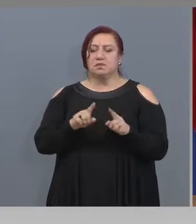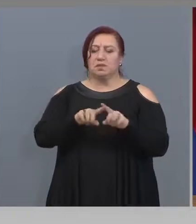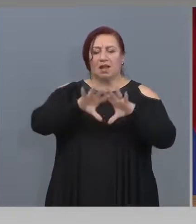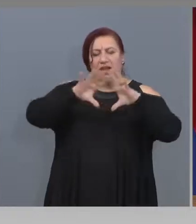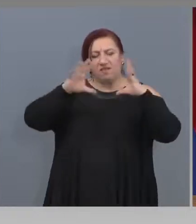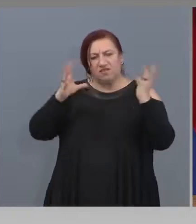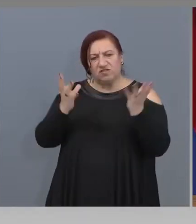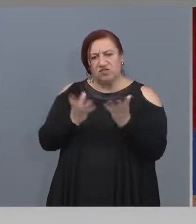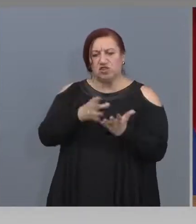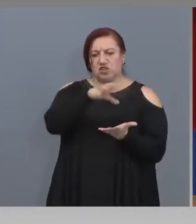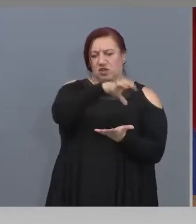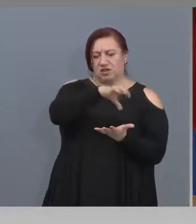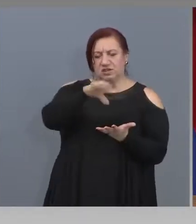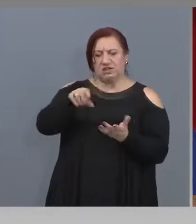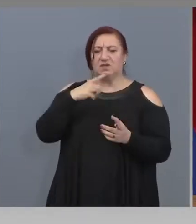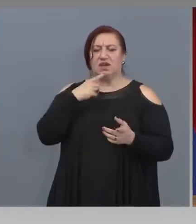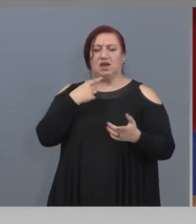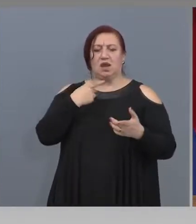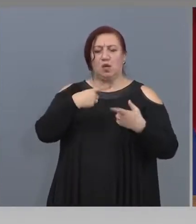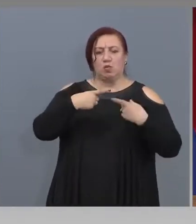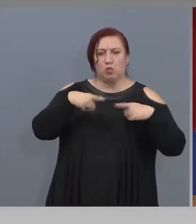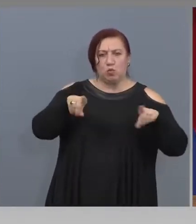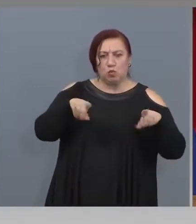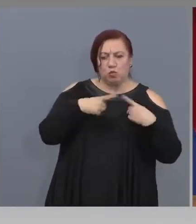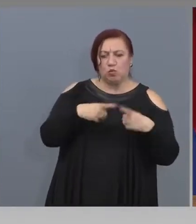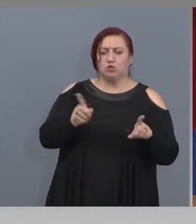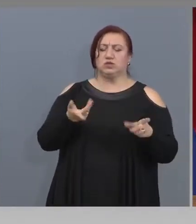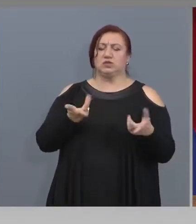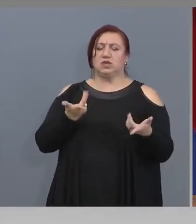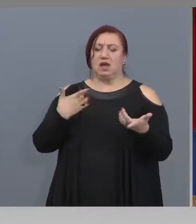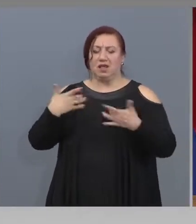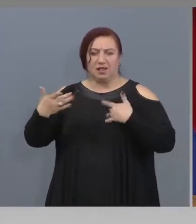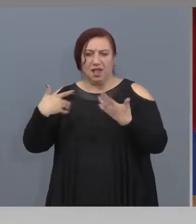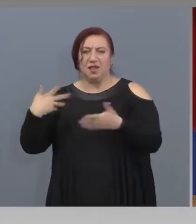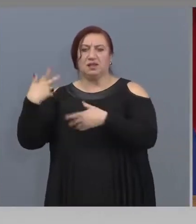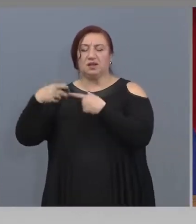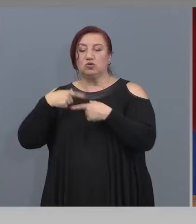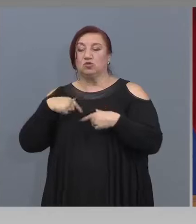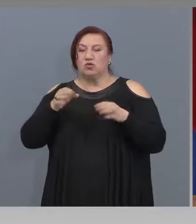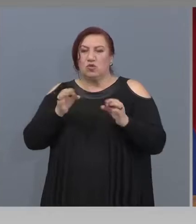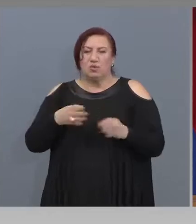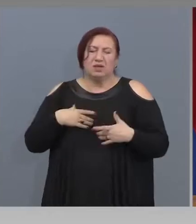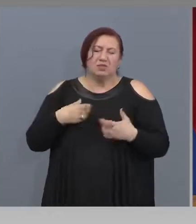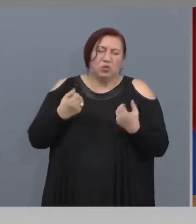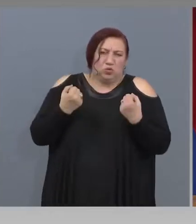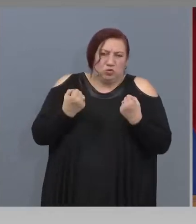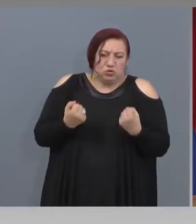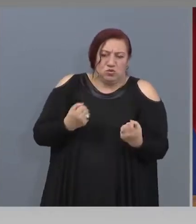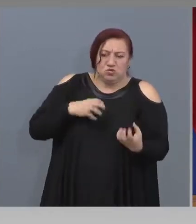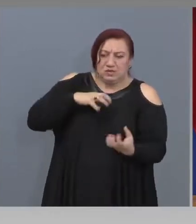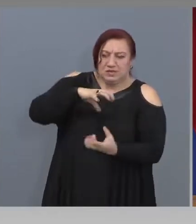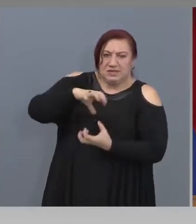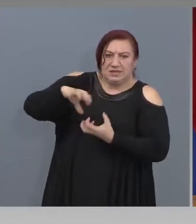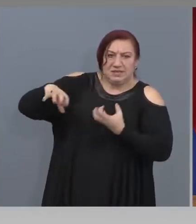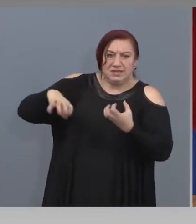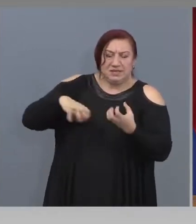сфери отново на изкуствата, които понасят тежки трудности. Тук са и